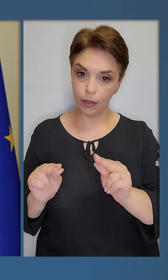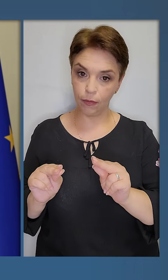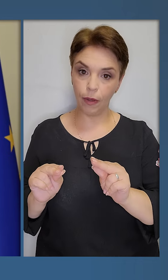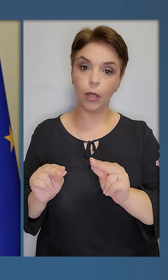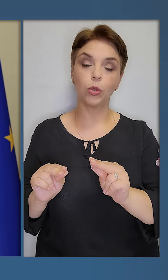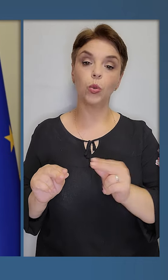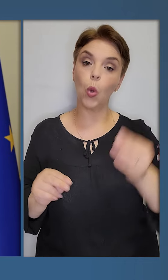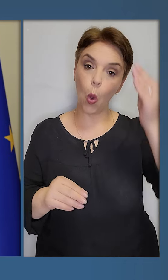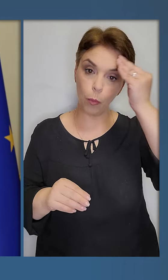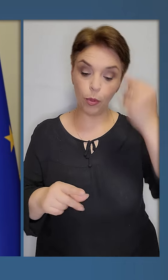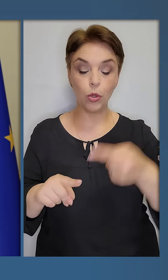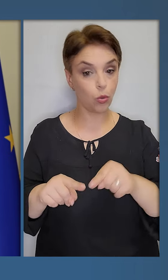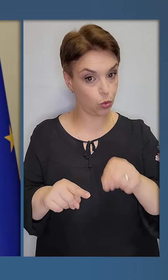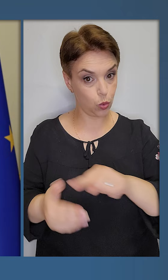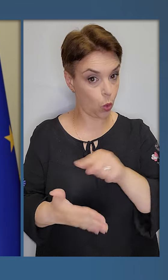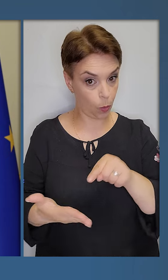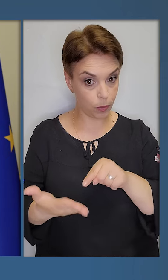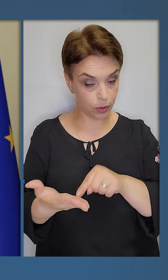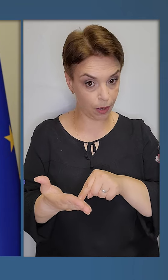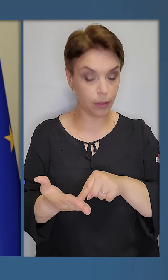опінію щодо цього питання.